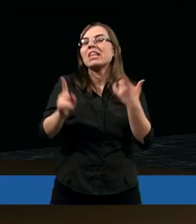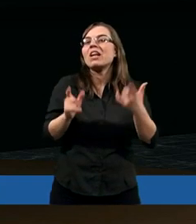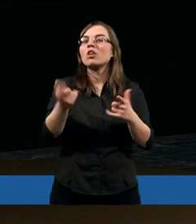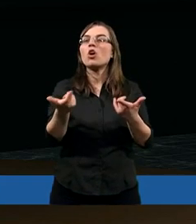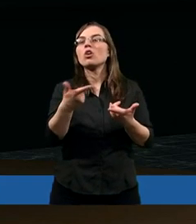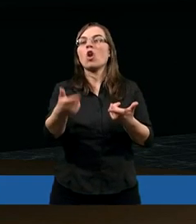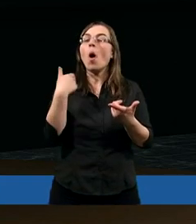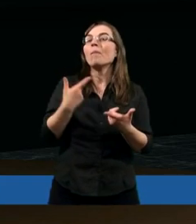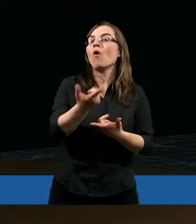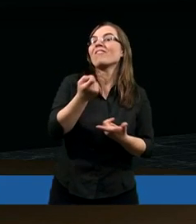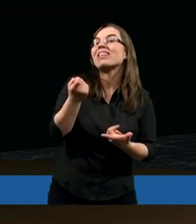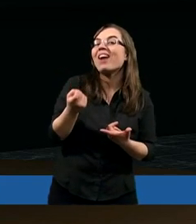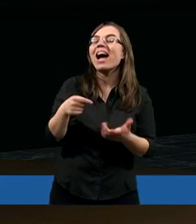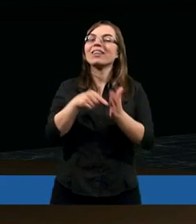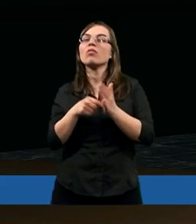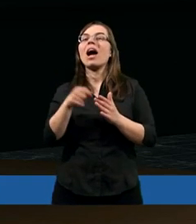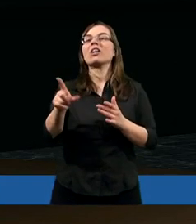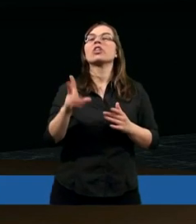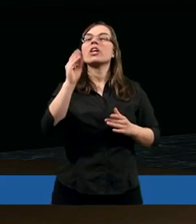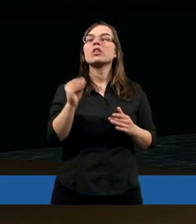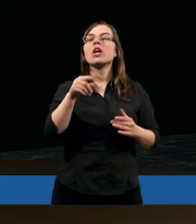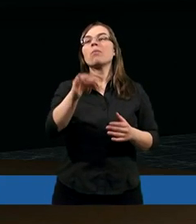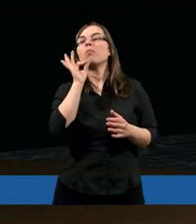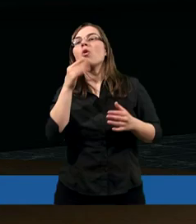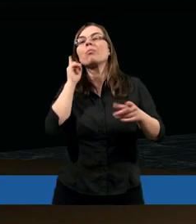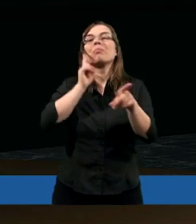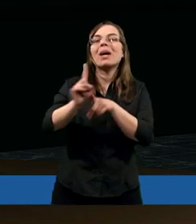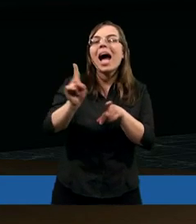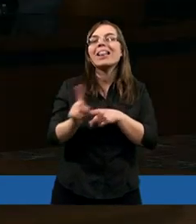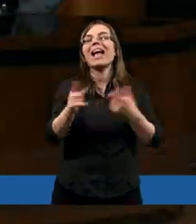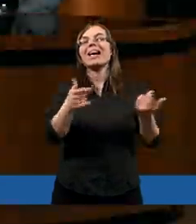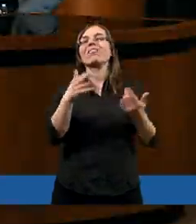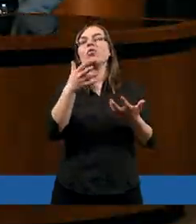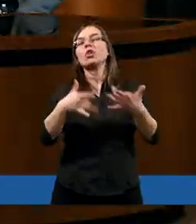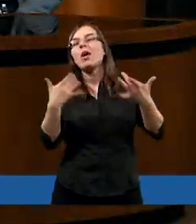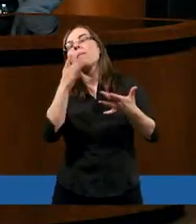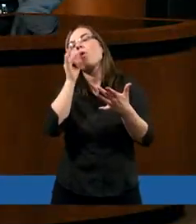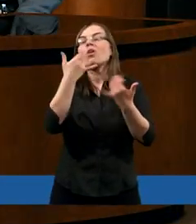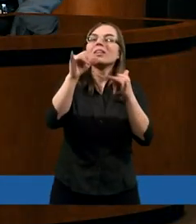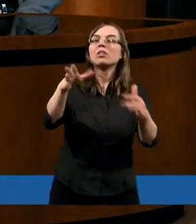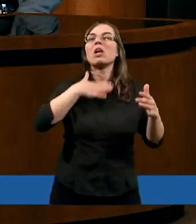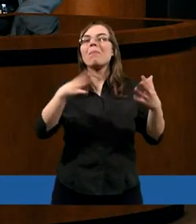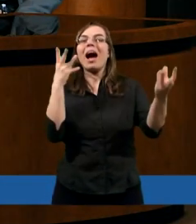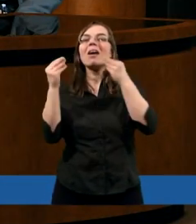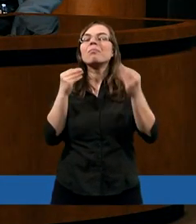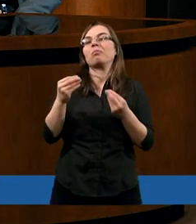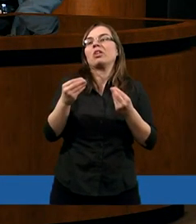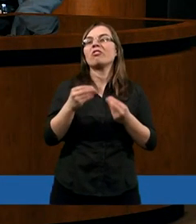to było wyzwanie, żeby wykrzesać względem siebie jakąś miłość, braterstwo, cierpliwość. No i nawet zjeść posiłek